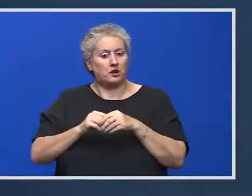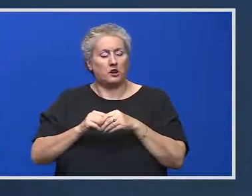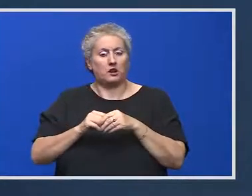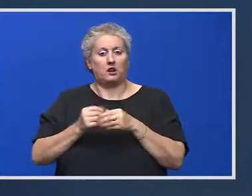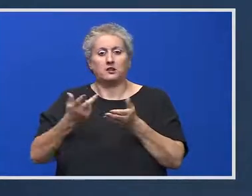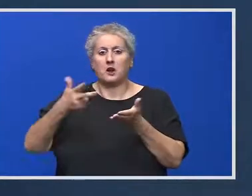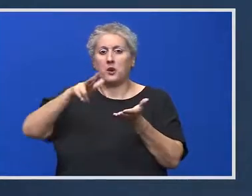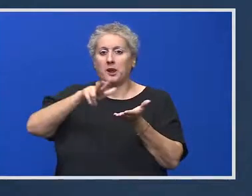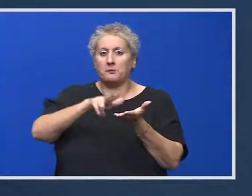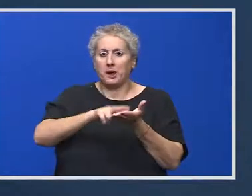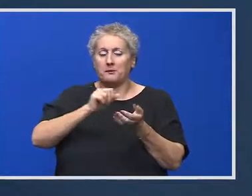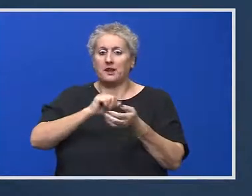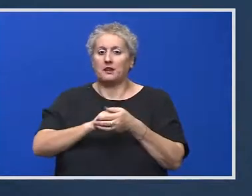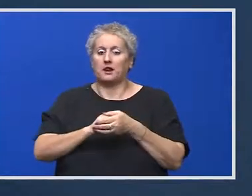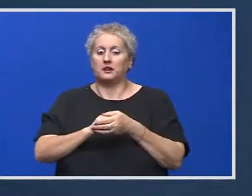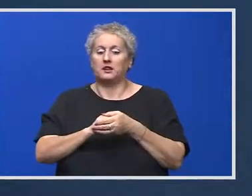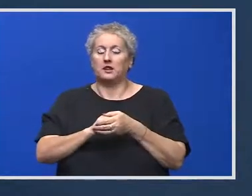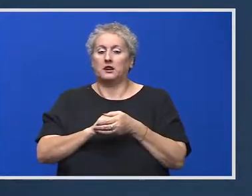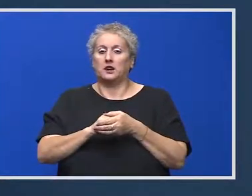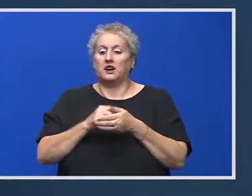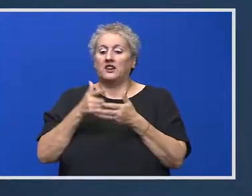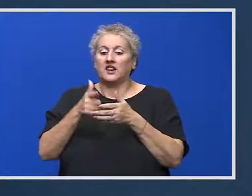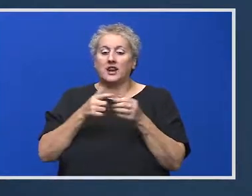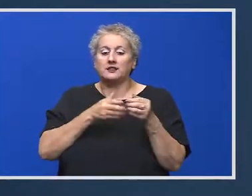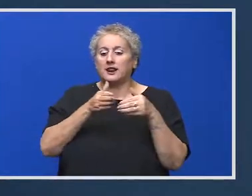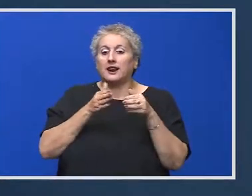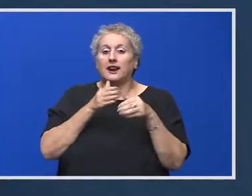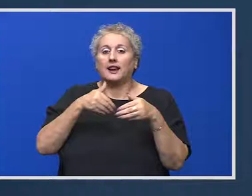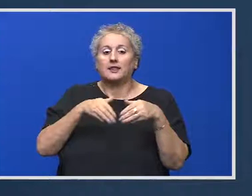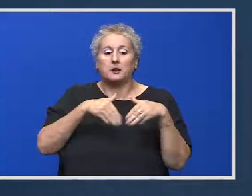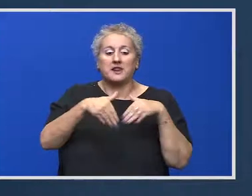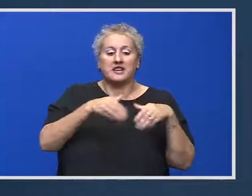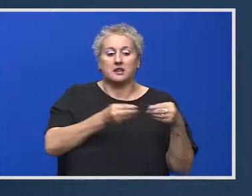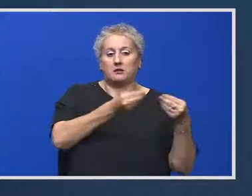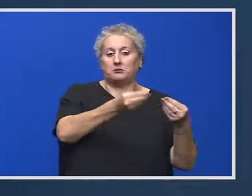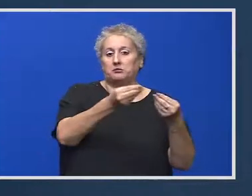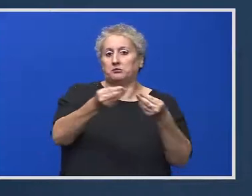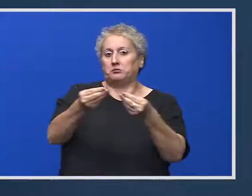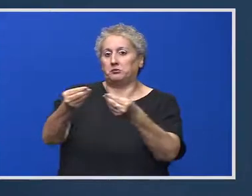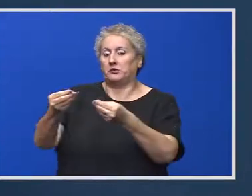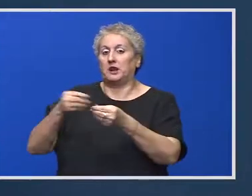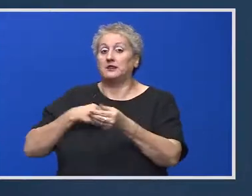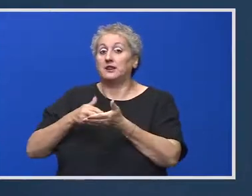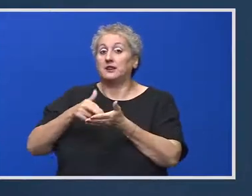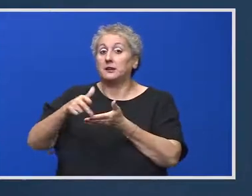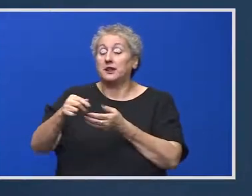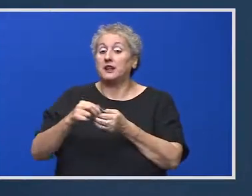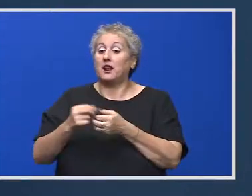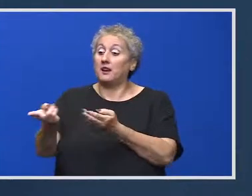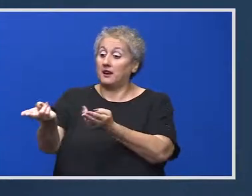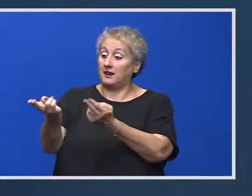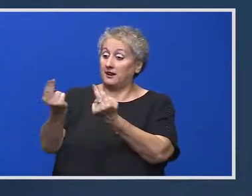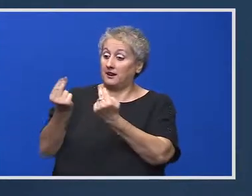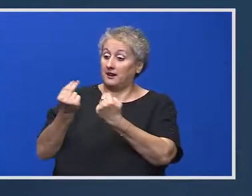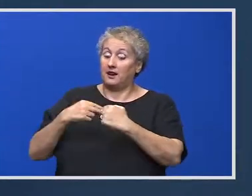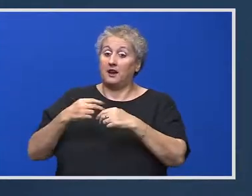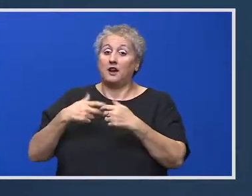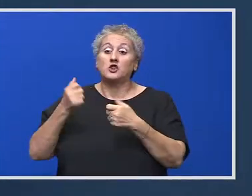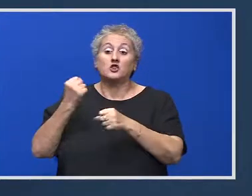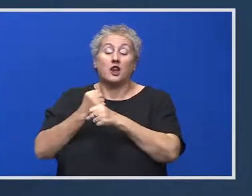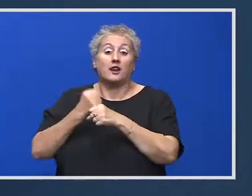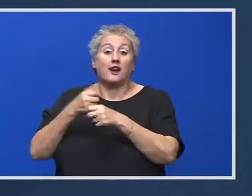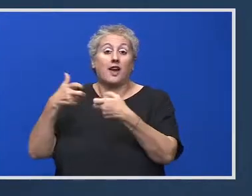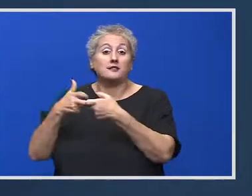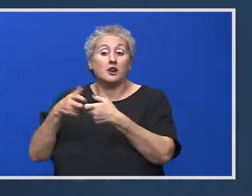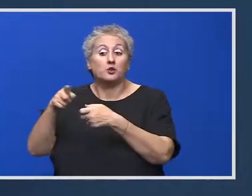dar abia au fost trimise adrese la Ministerul Finanțelor către ministere. Ministerul urmează să trimită către Ministerul Finanțelor execuție, apropia